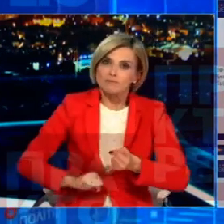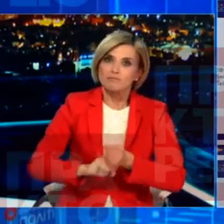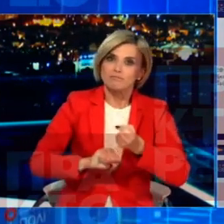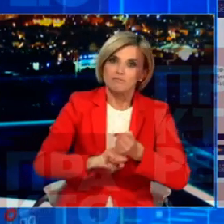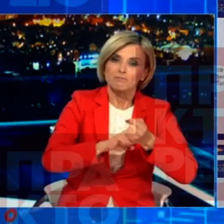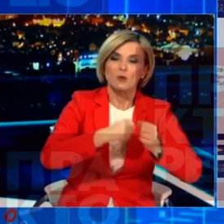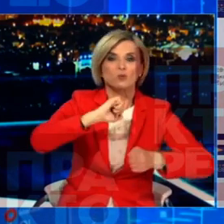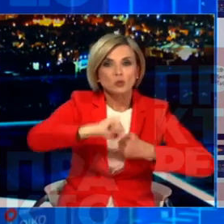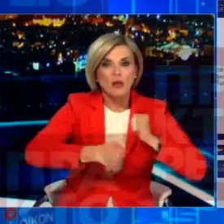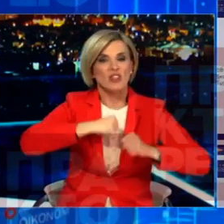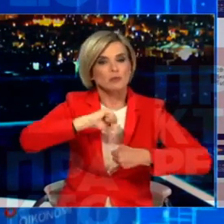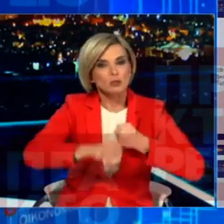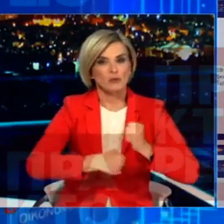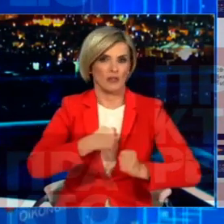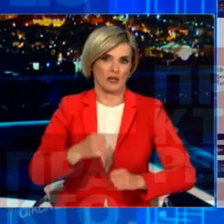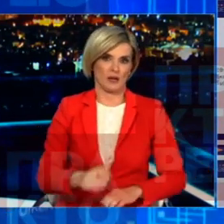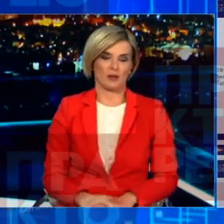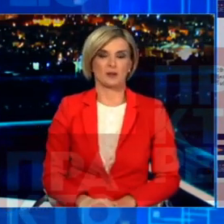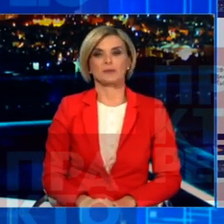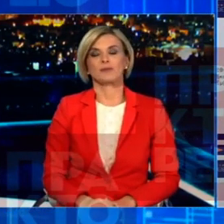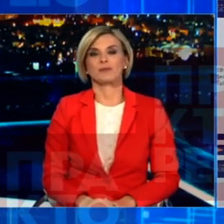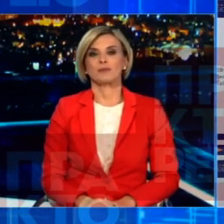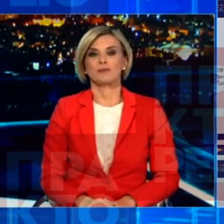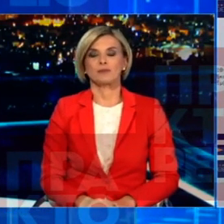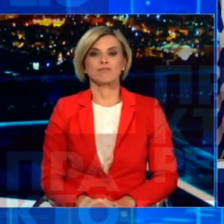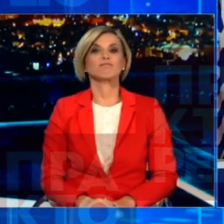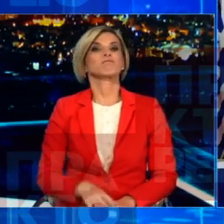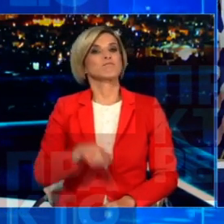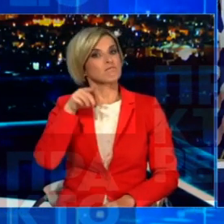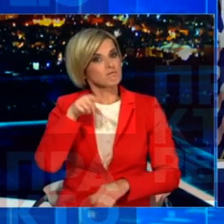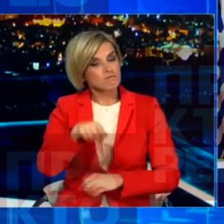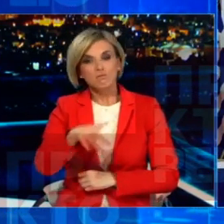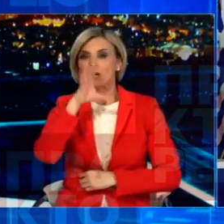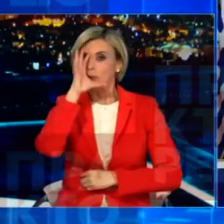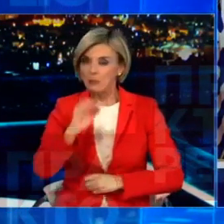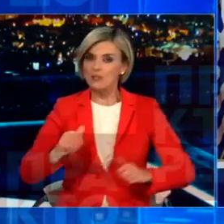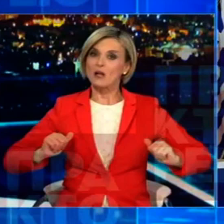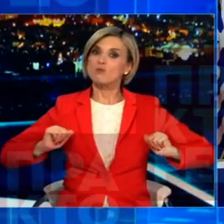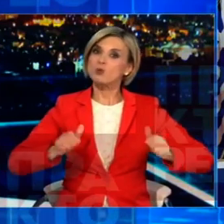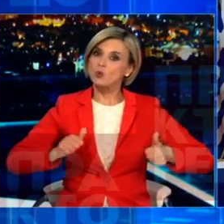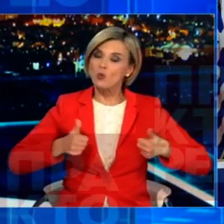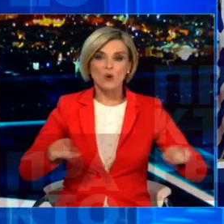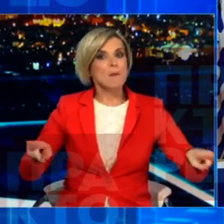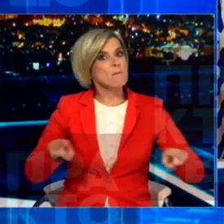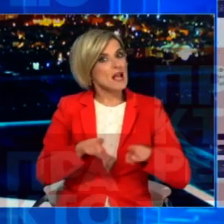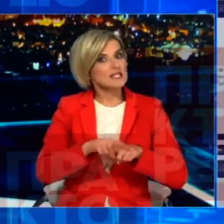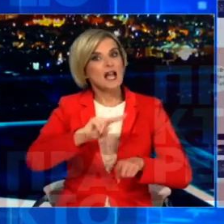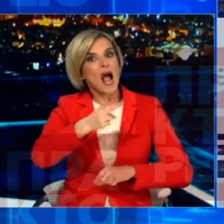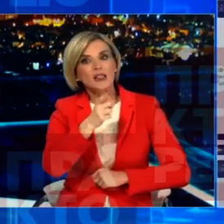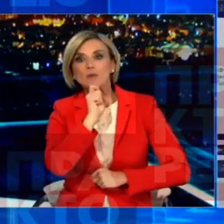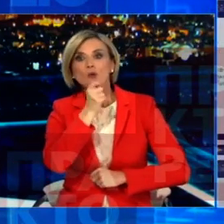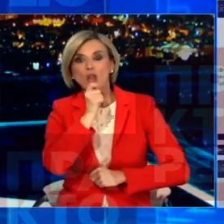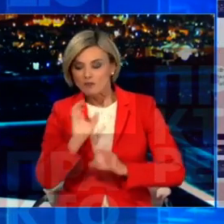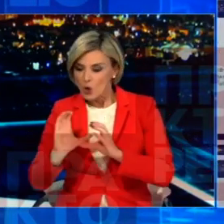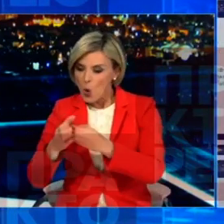στρίζοντας αυτή την προσπάθεια Αυτή η πρωτοβουλία στηρίχτηκε από τα κόμματα της Αντιπολίτευσης Σας ευχαριστώ πολύ Ψηφίστηκε